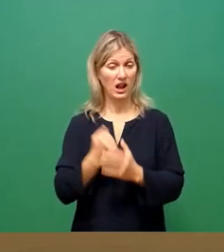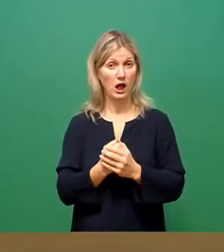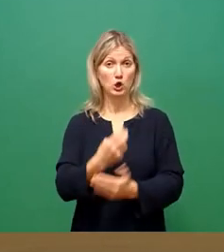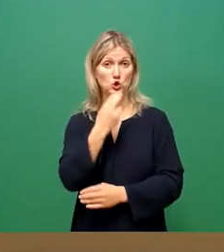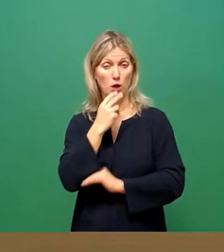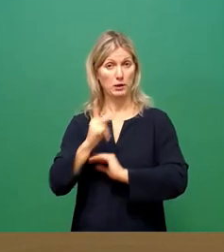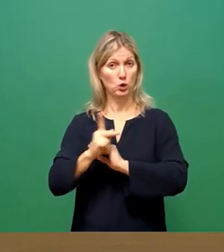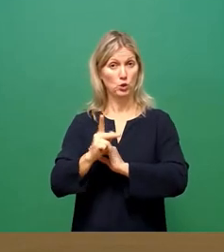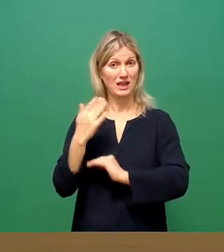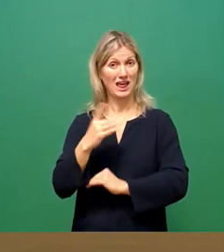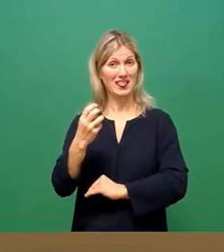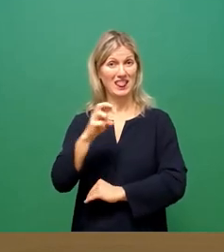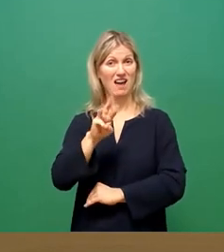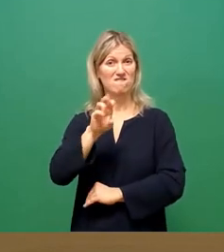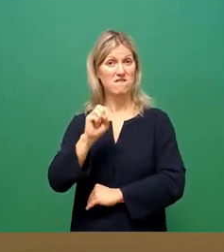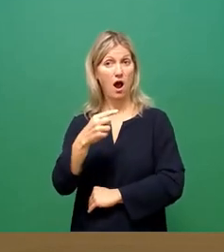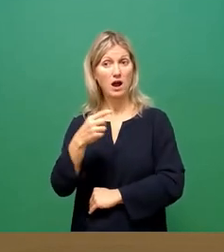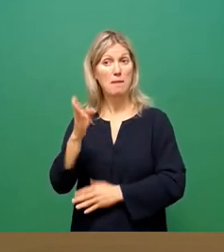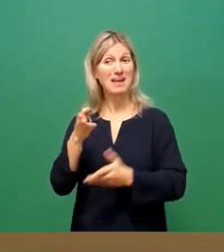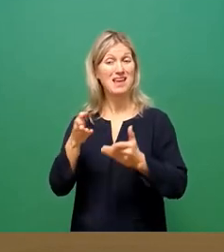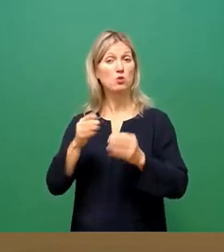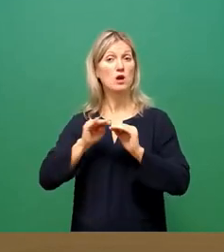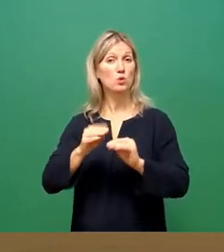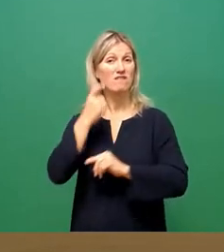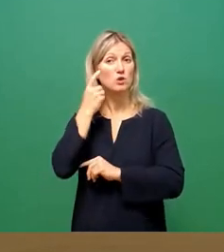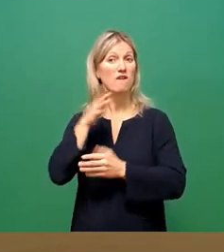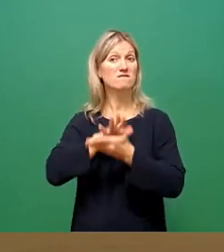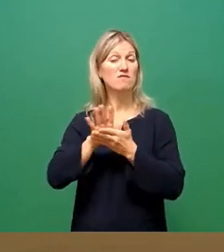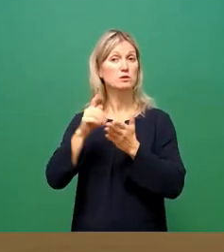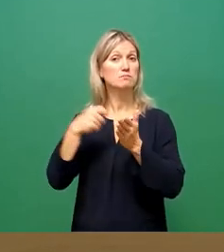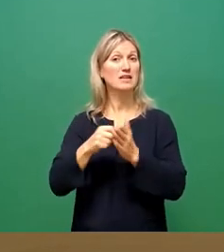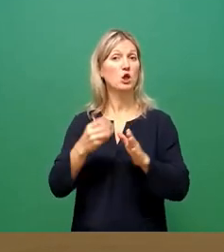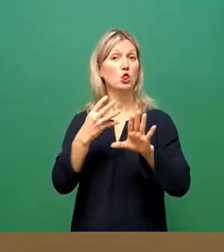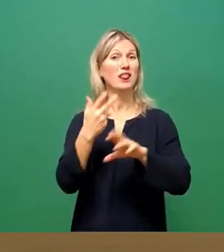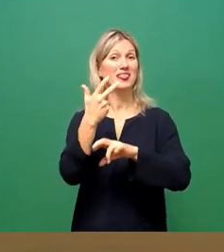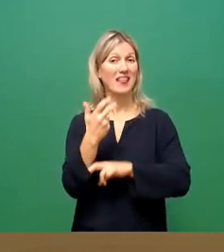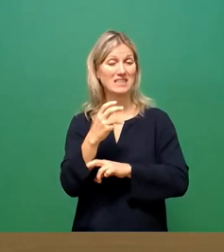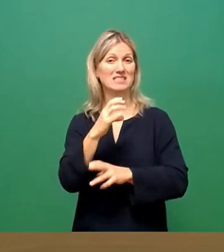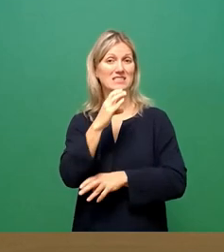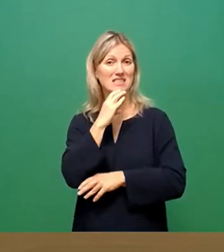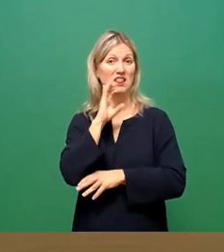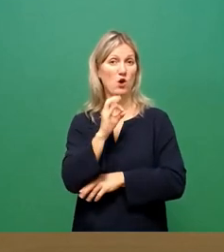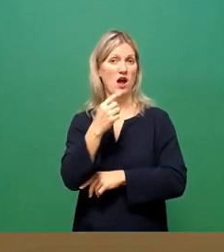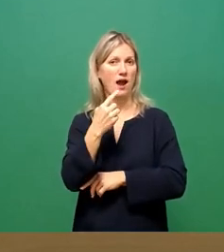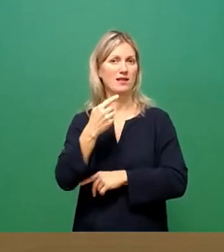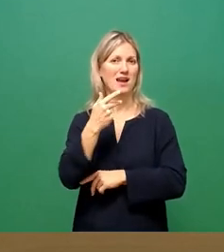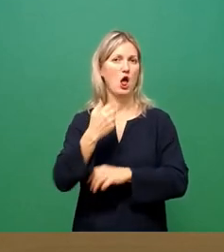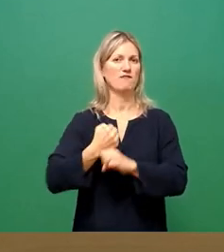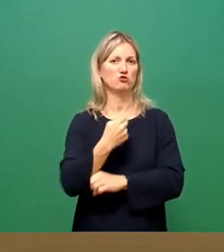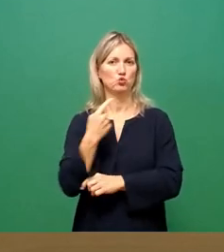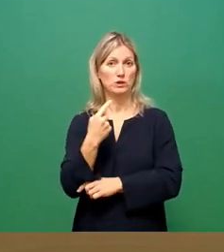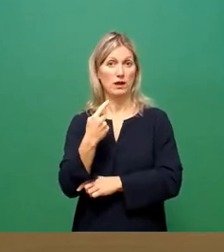Drehwag zahlen ab Jano in der Grundversorgung einen Verbrauchspreis von 39 Cent pro Kilowattstunde, während in Leipzig